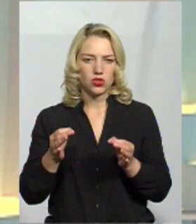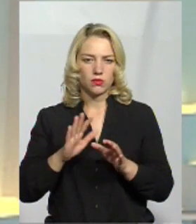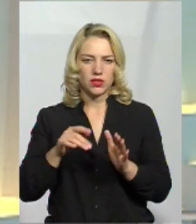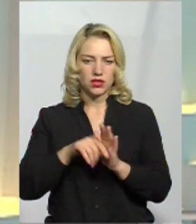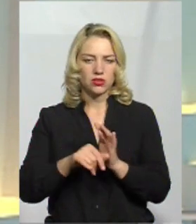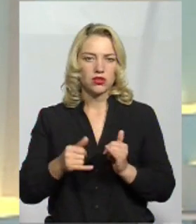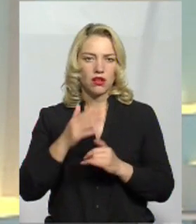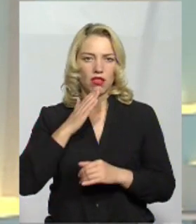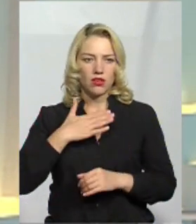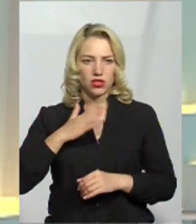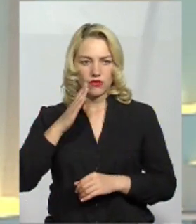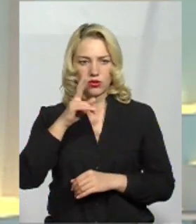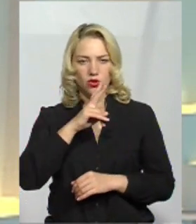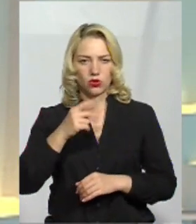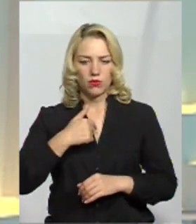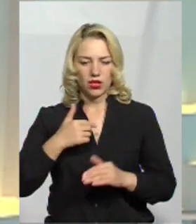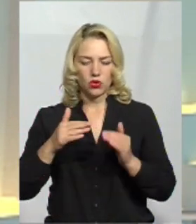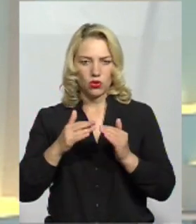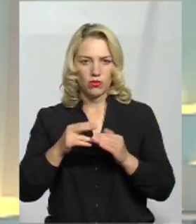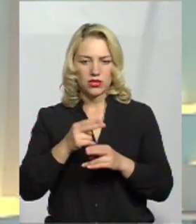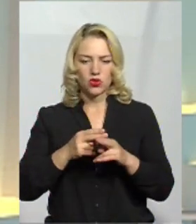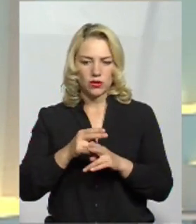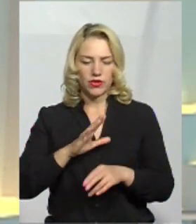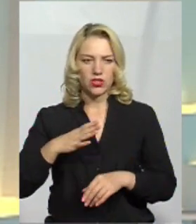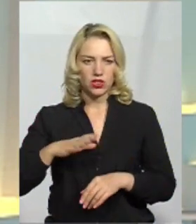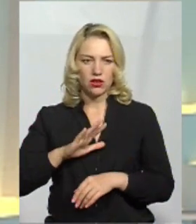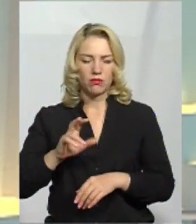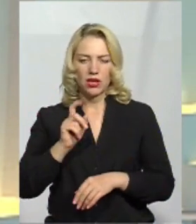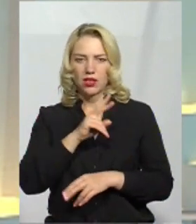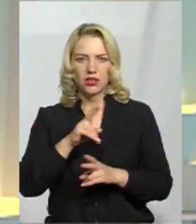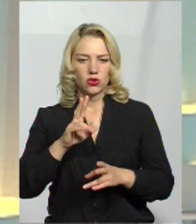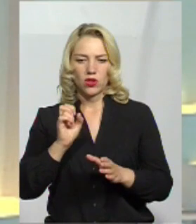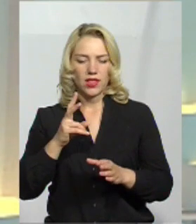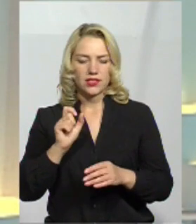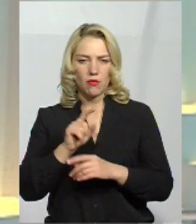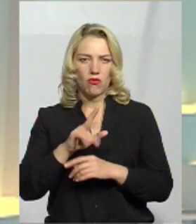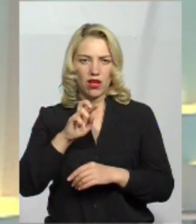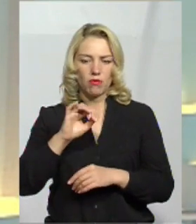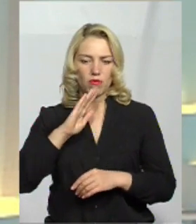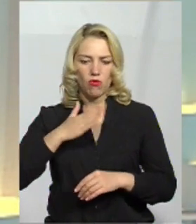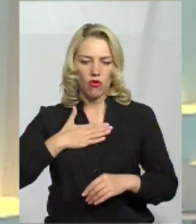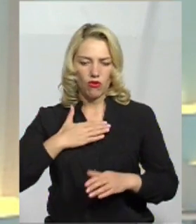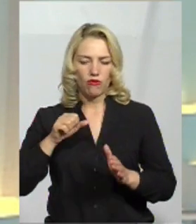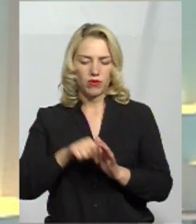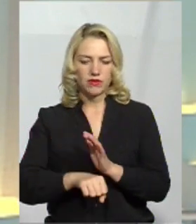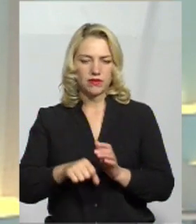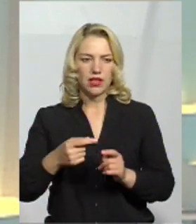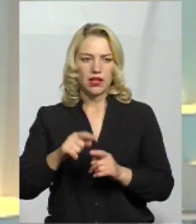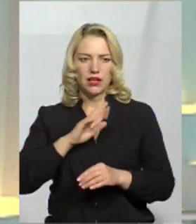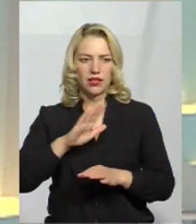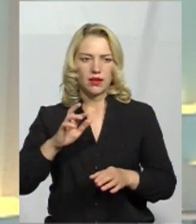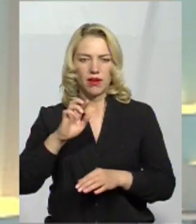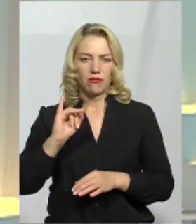означали для наших ворогів, ніхто б мене дома з ножем не чекав. Ніхто б не замовляв мого вбивства. І зараз би я не мав поріз в